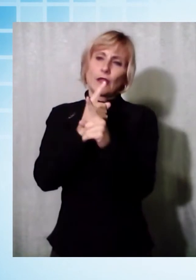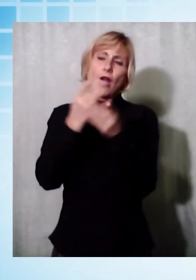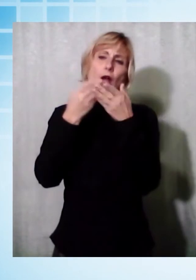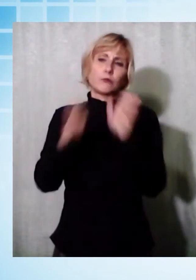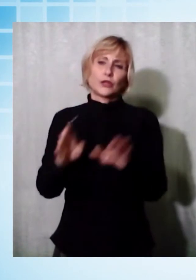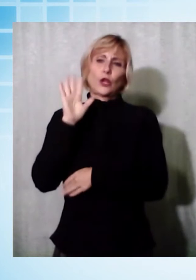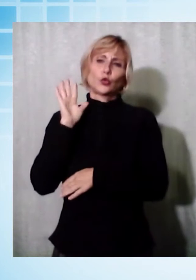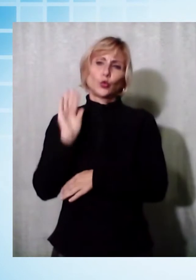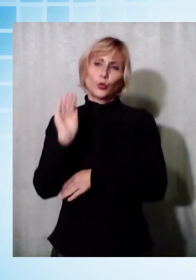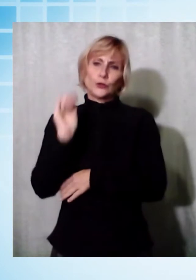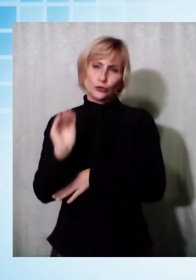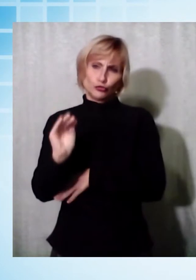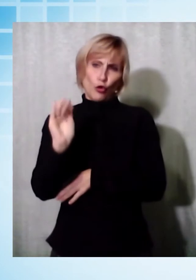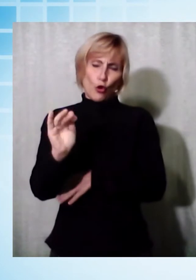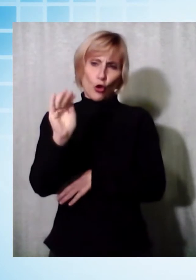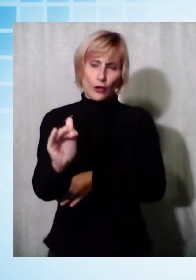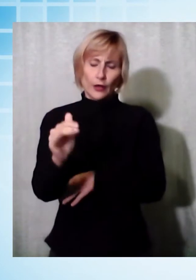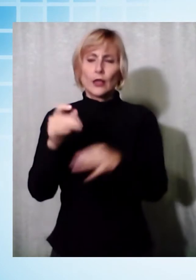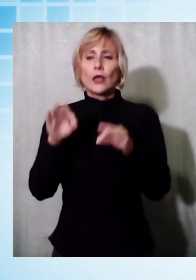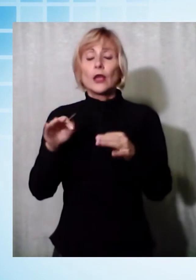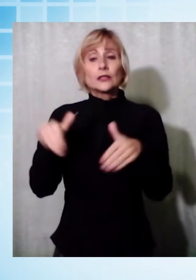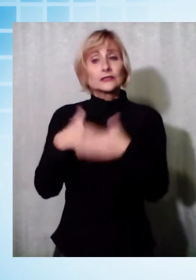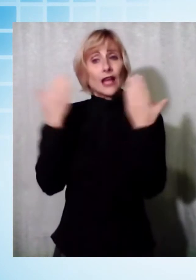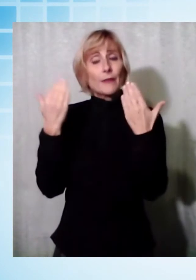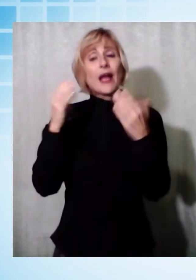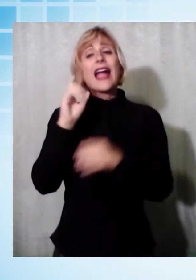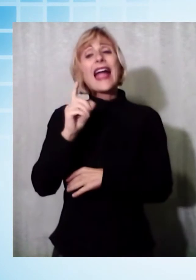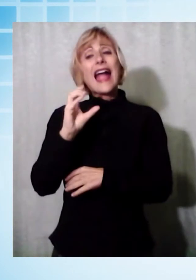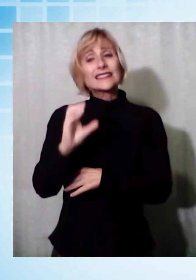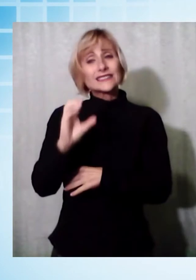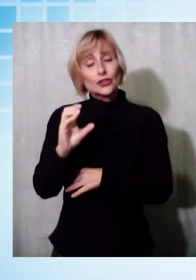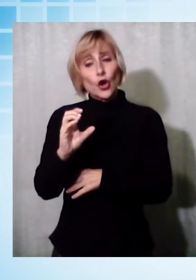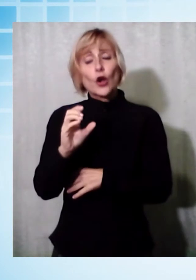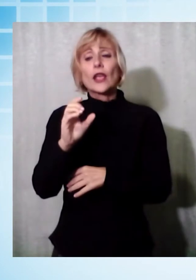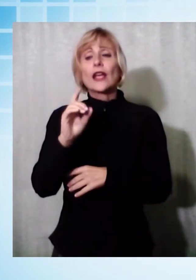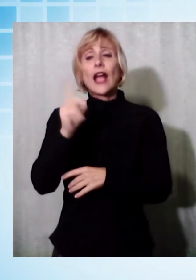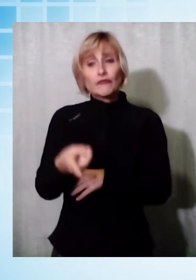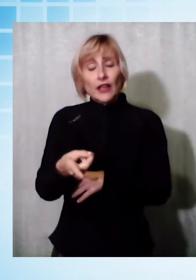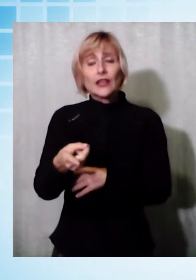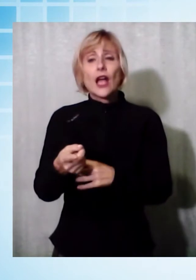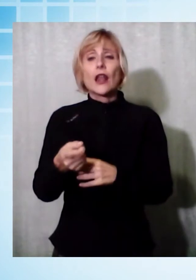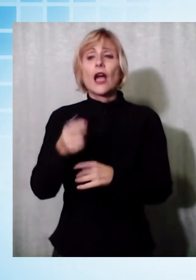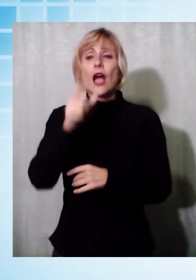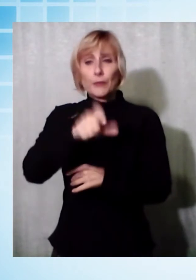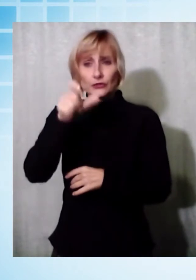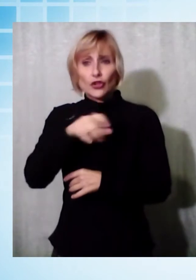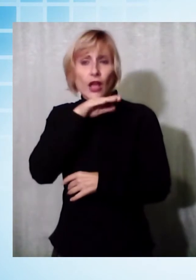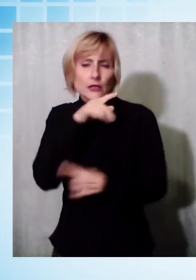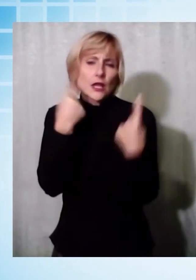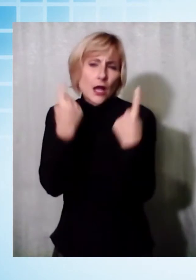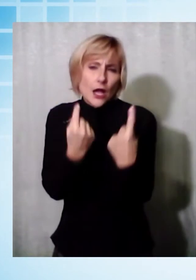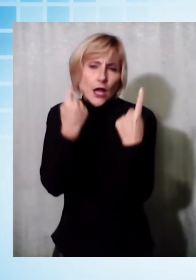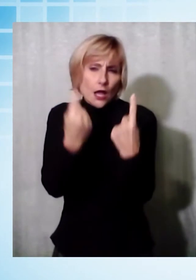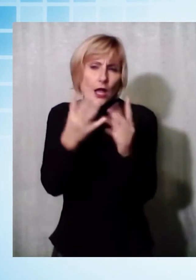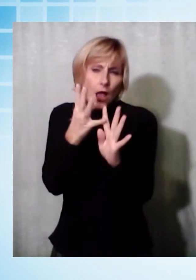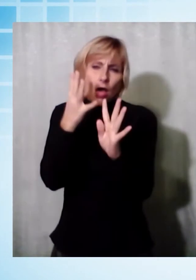dicono Fantozzi e Tamagnini, a Castiglione Garfagnana persone anziane hanno dovuto attendere 40 minuti in fila sotto